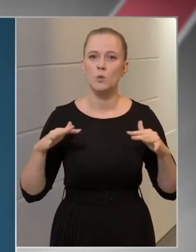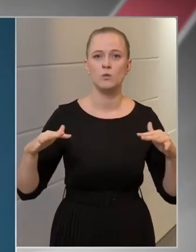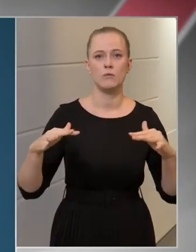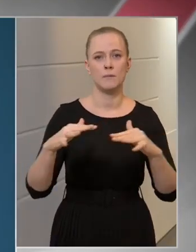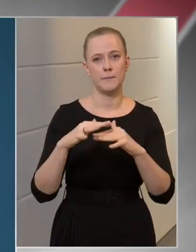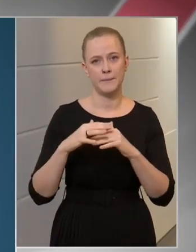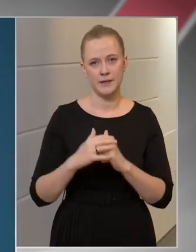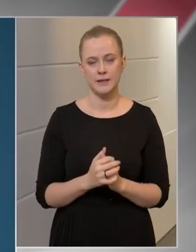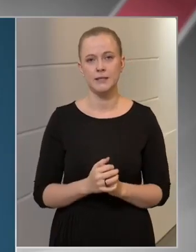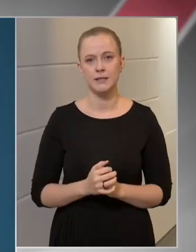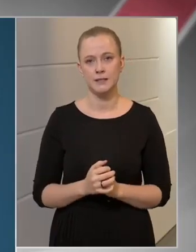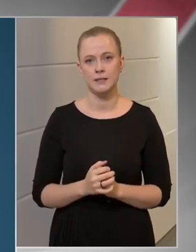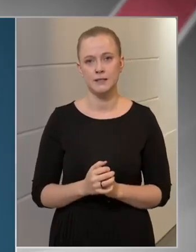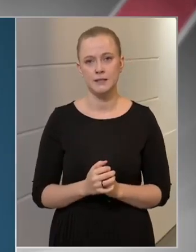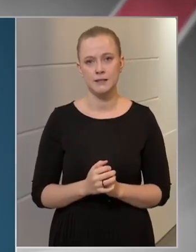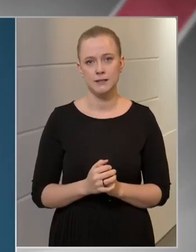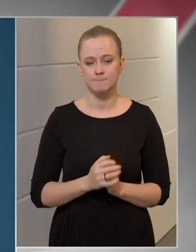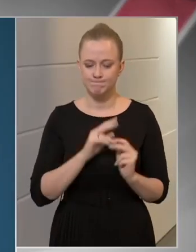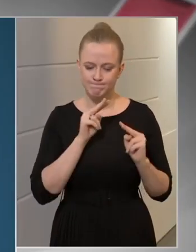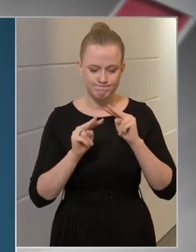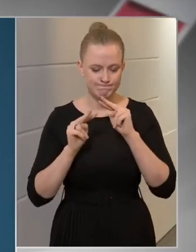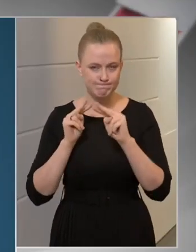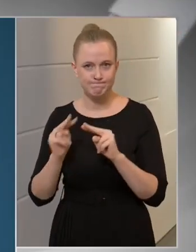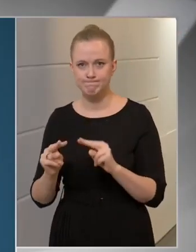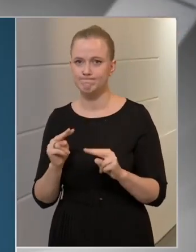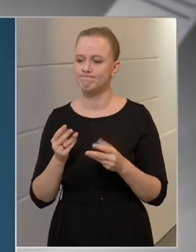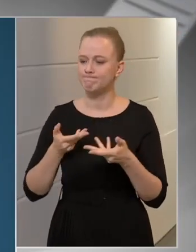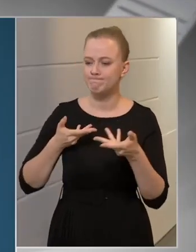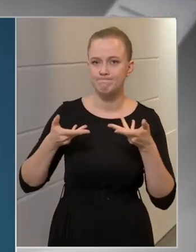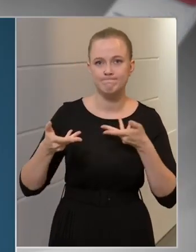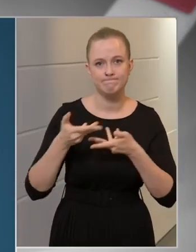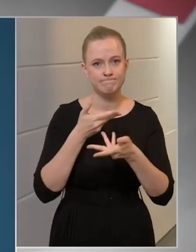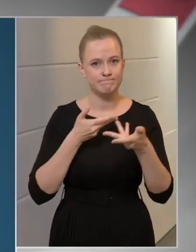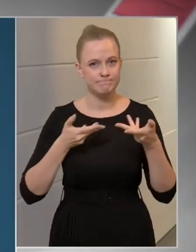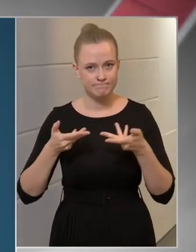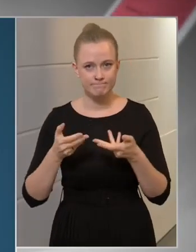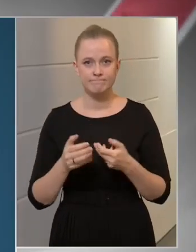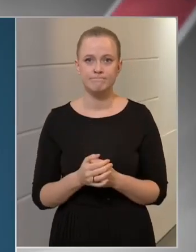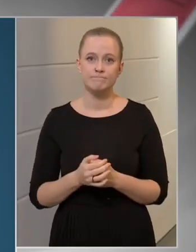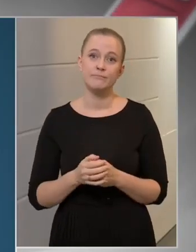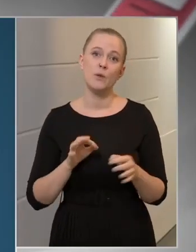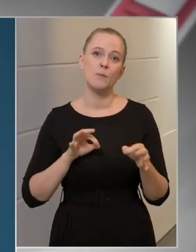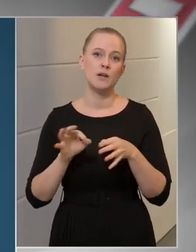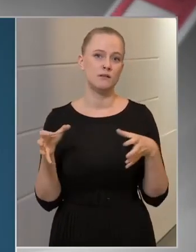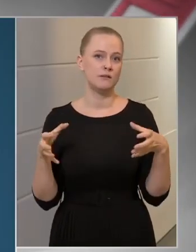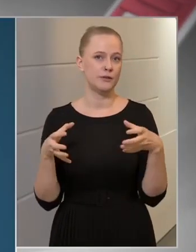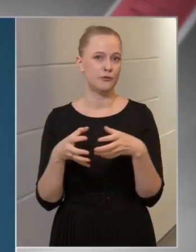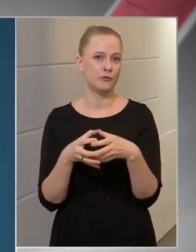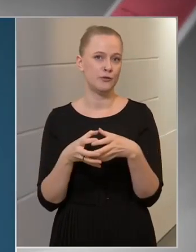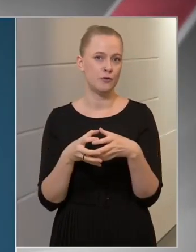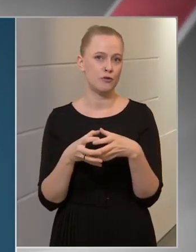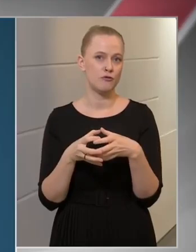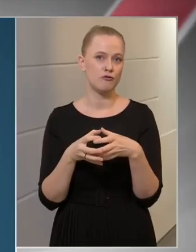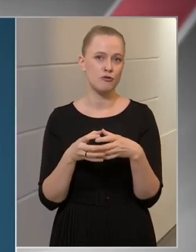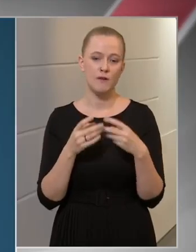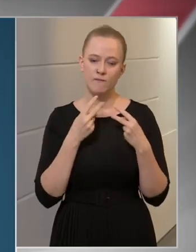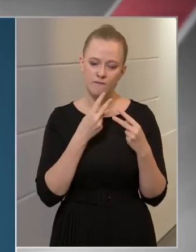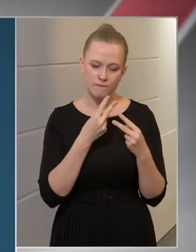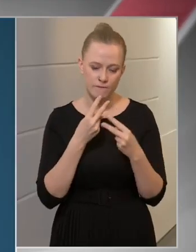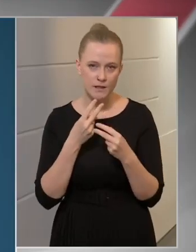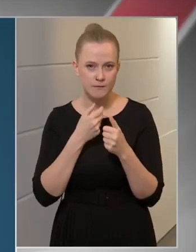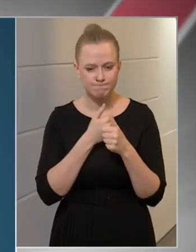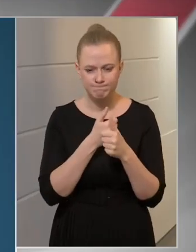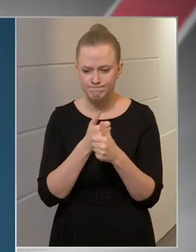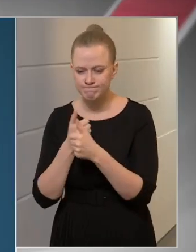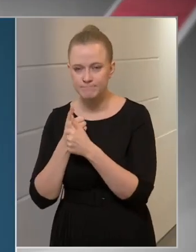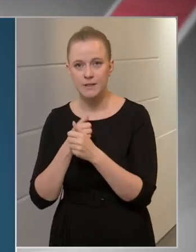előtérbe kerül, megtárgyalásra kerül, az operatív törzs figyelemmel kíséri